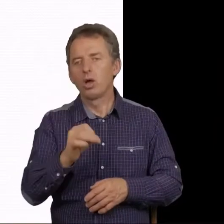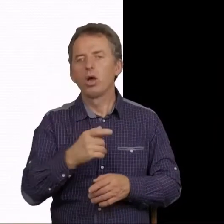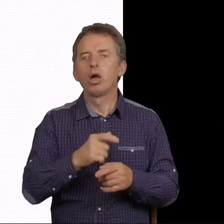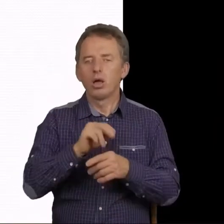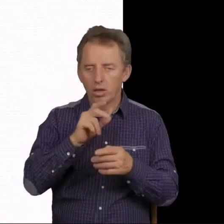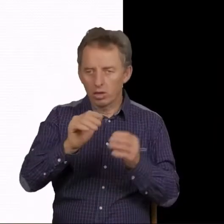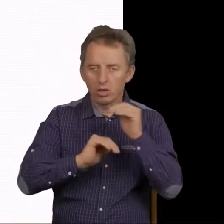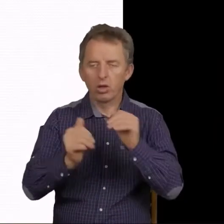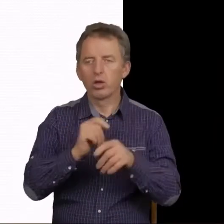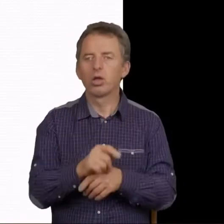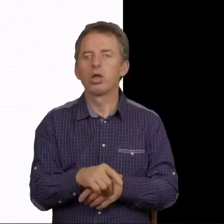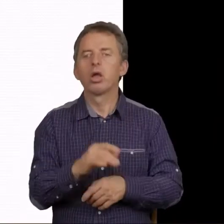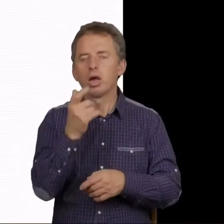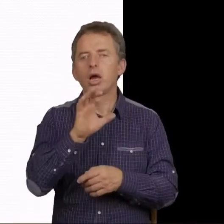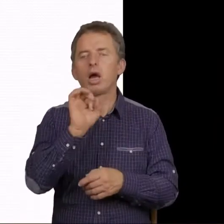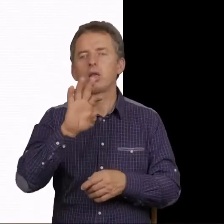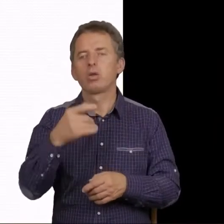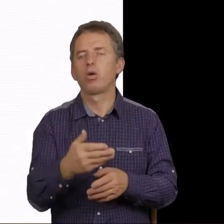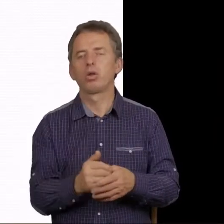ale góra się nazywa Karmel.